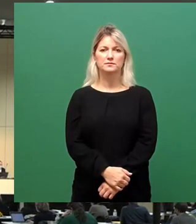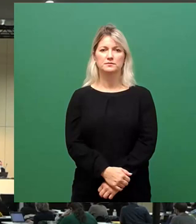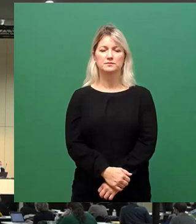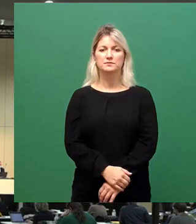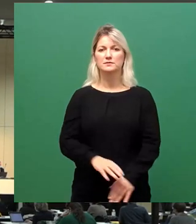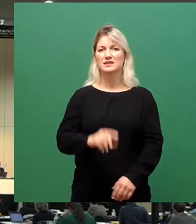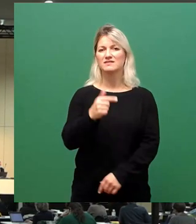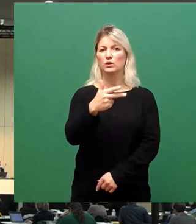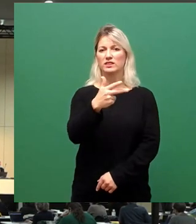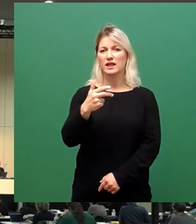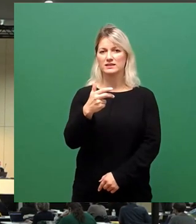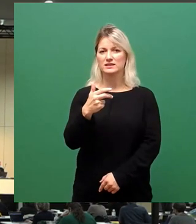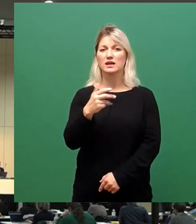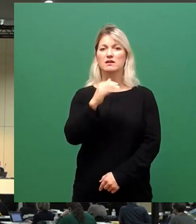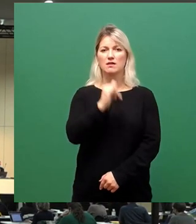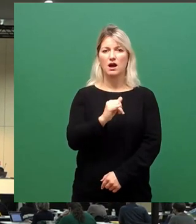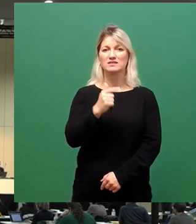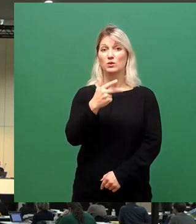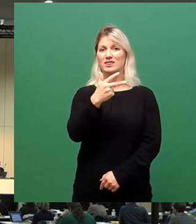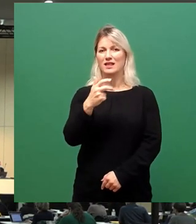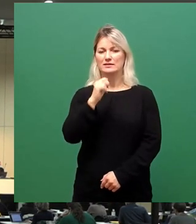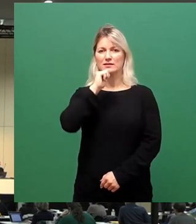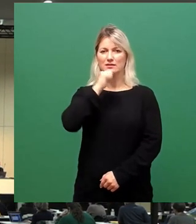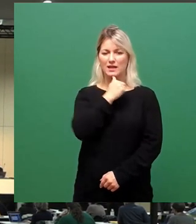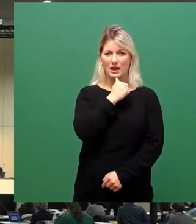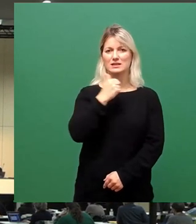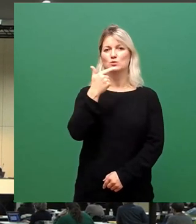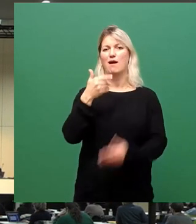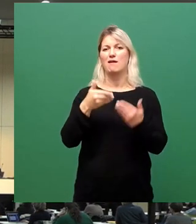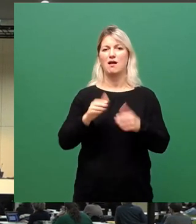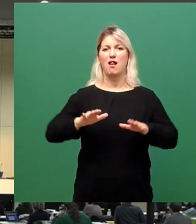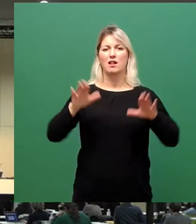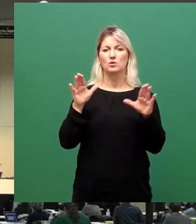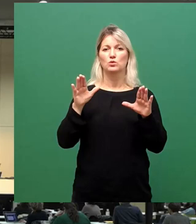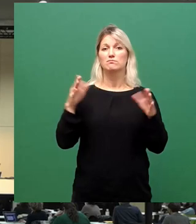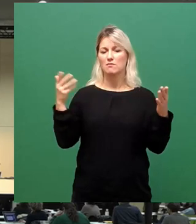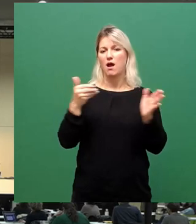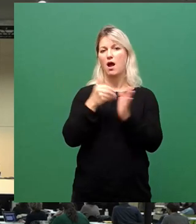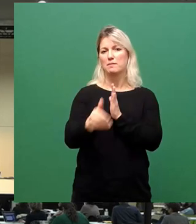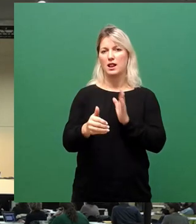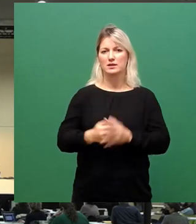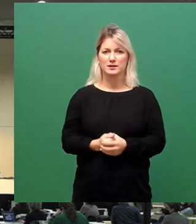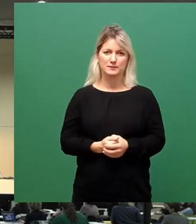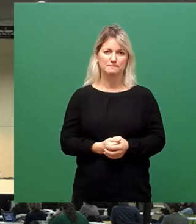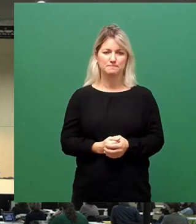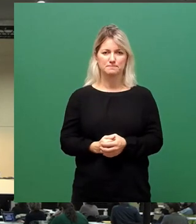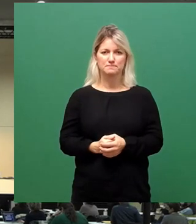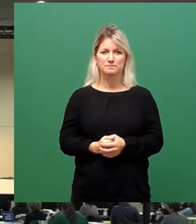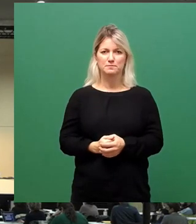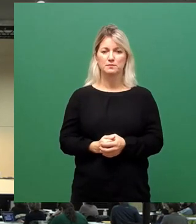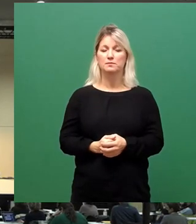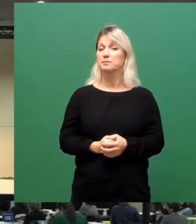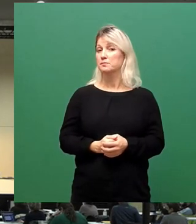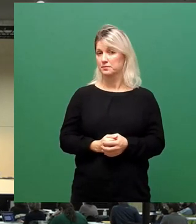32 Ja, 32 Nein, zwei Enthaltungen. damit abgelehnt? Und damit kommen